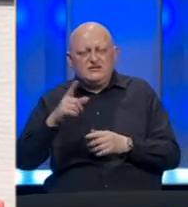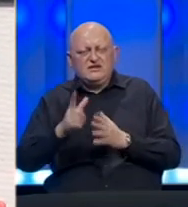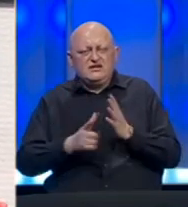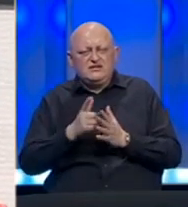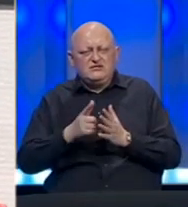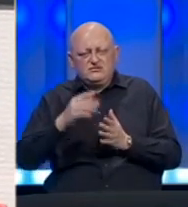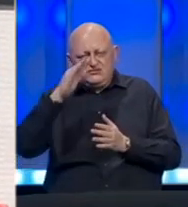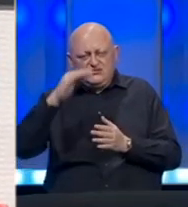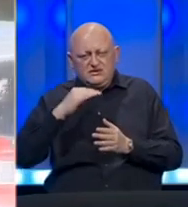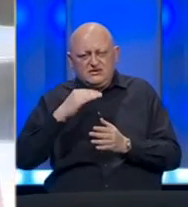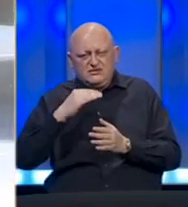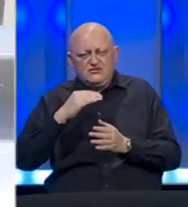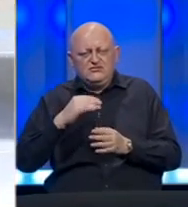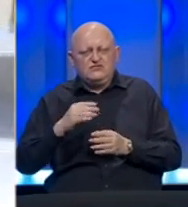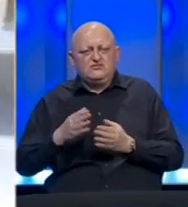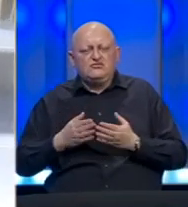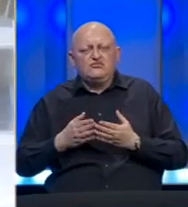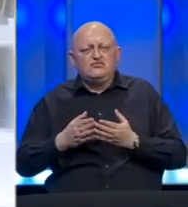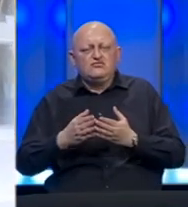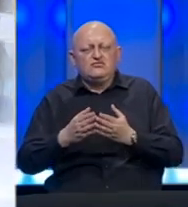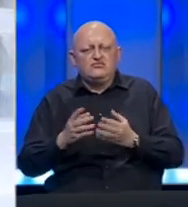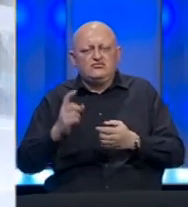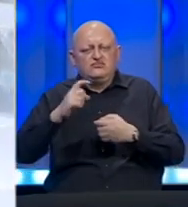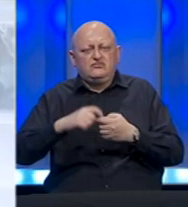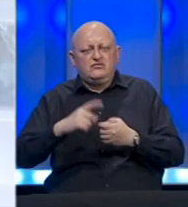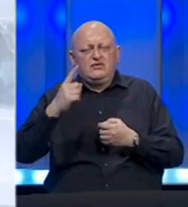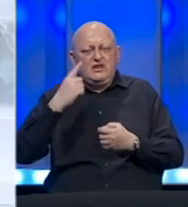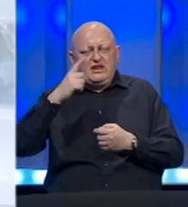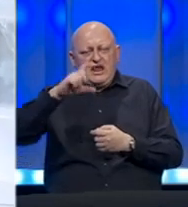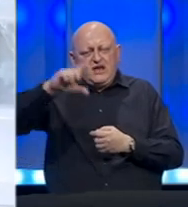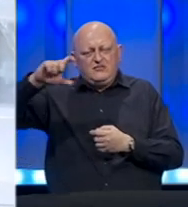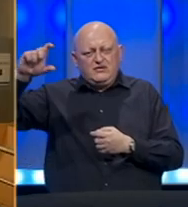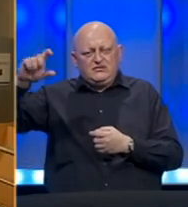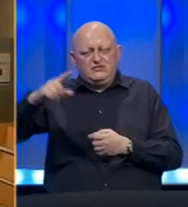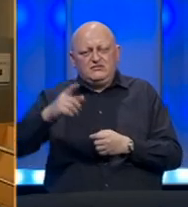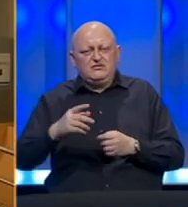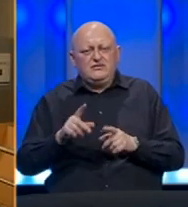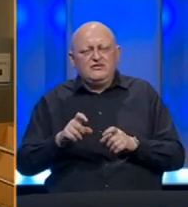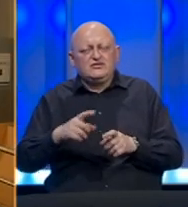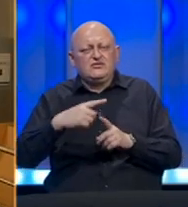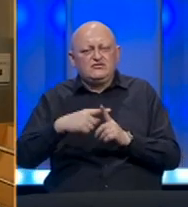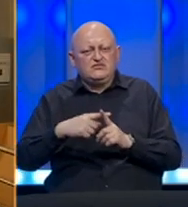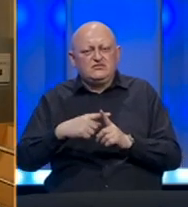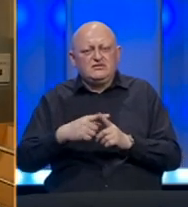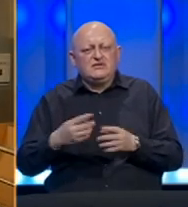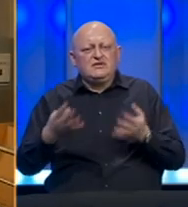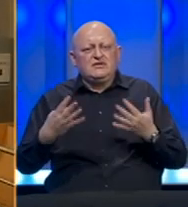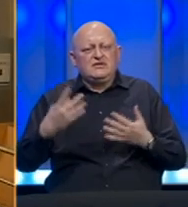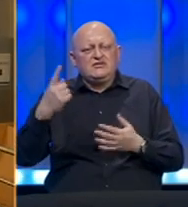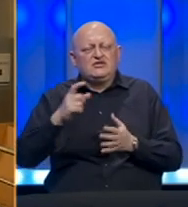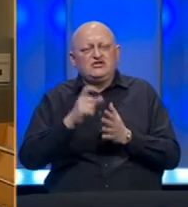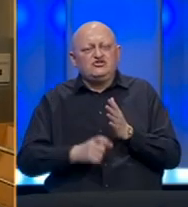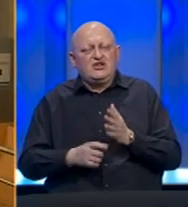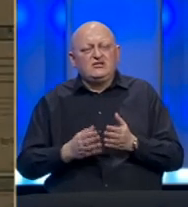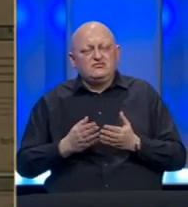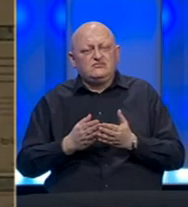vrijeme na italijanskom kruzeru usidrenom kod japanske luke Nagasaki koronavirus je pozitivan, 91 član